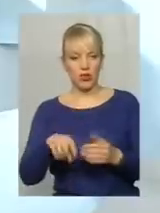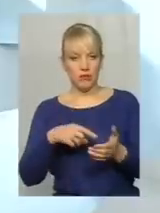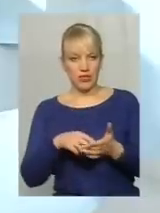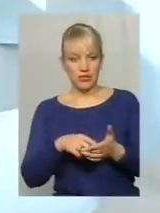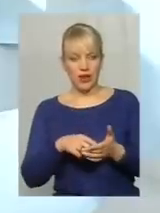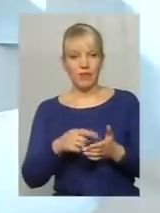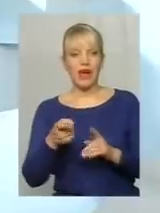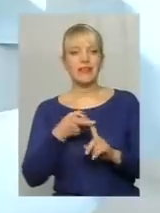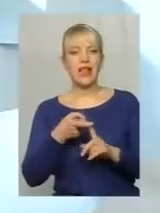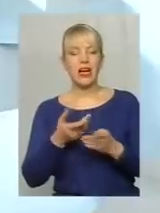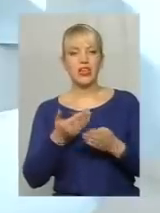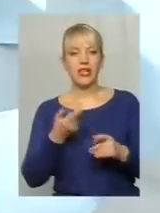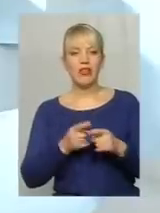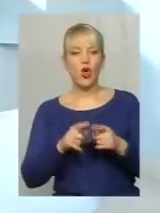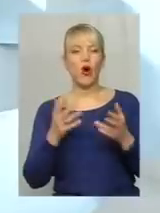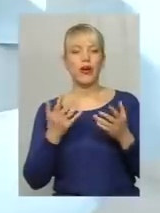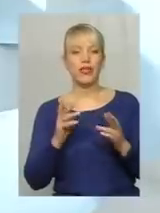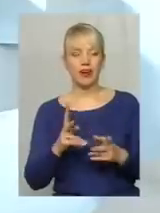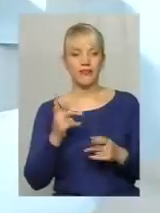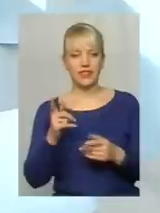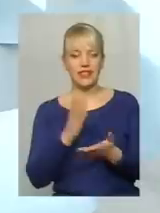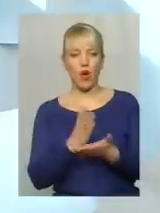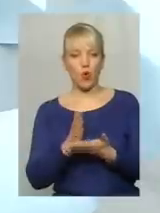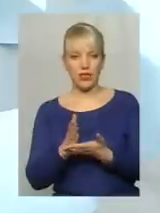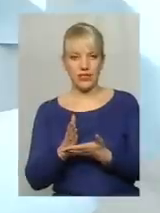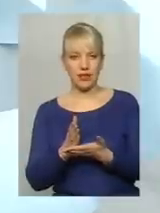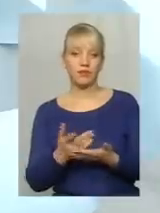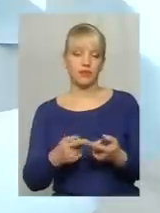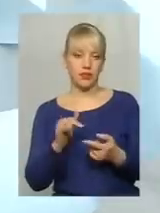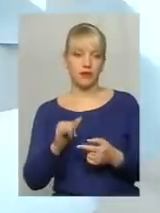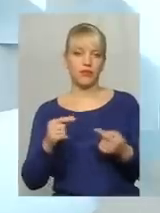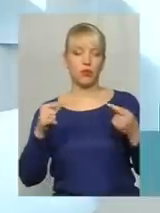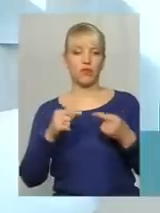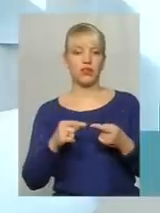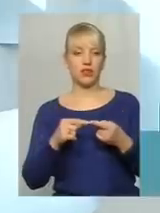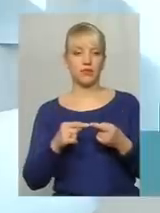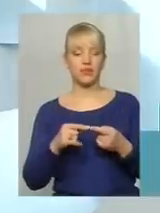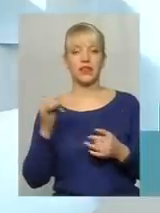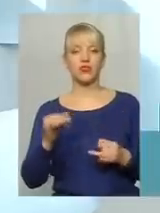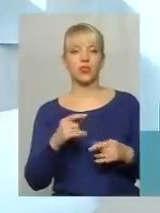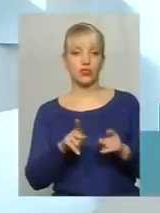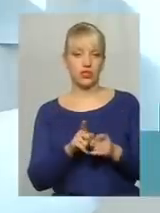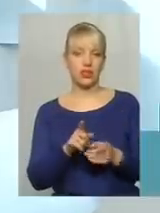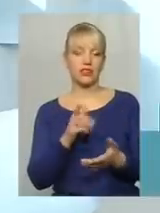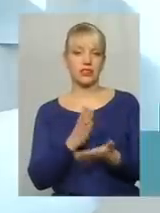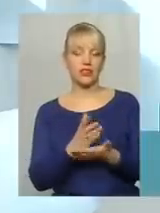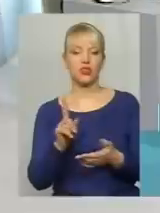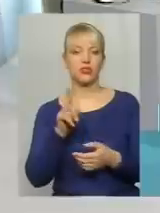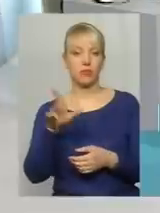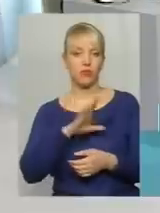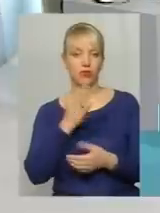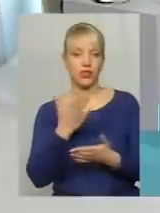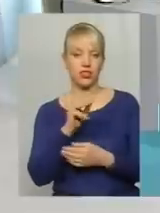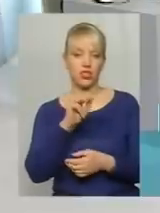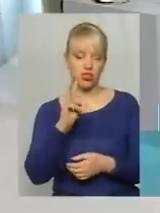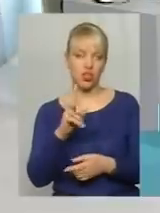від того, де він знаходиться, відповідно, історично так стало, що там був якийсь ЖЕК, його той ЖЕК